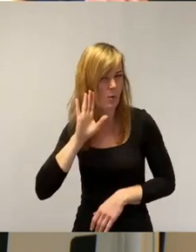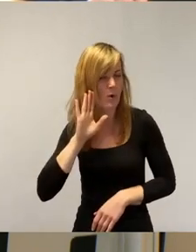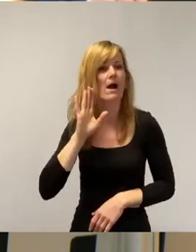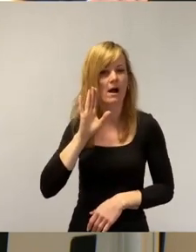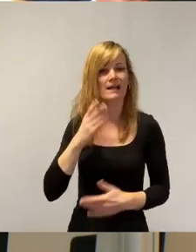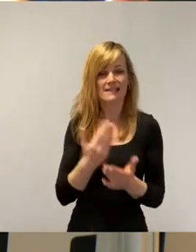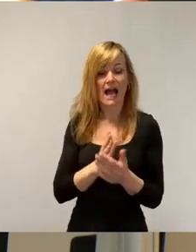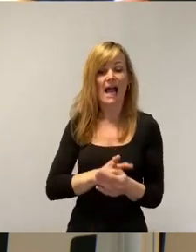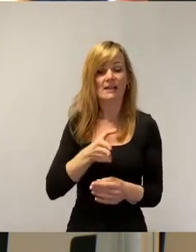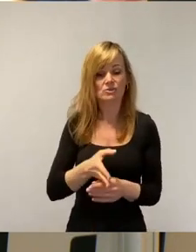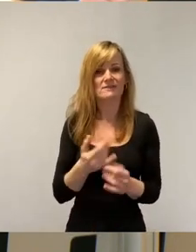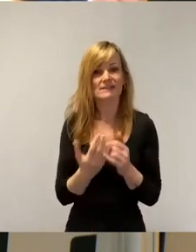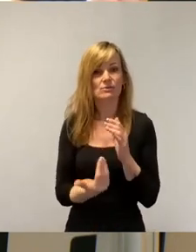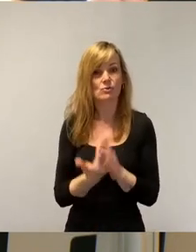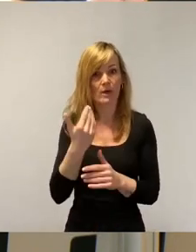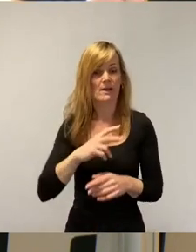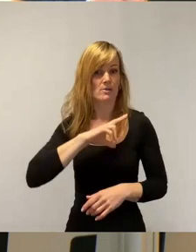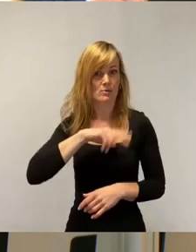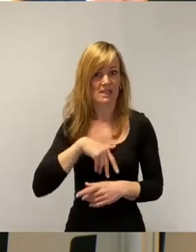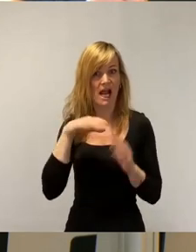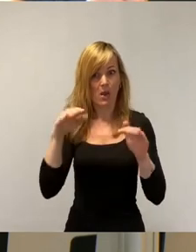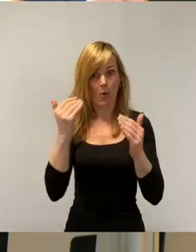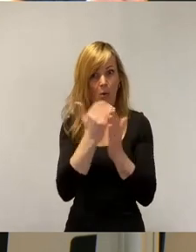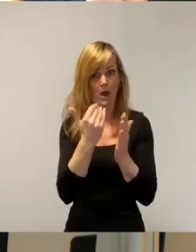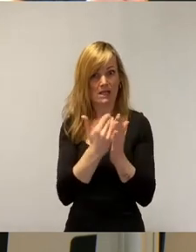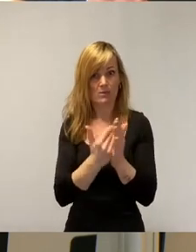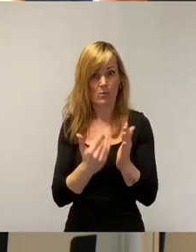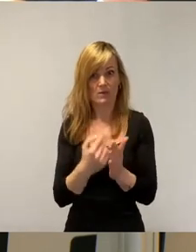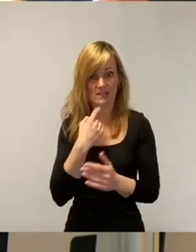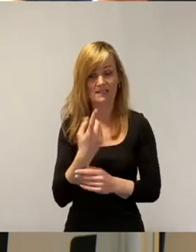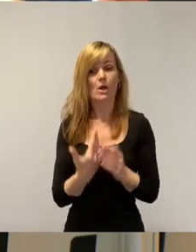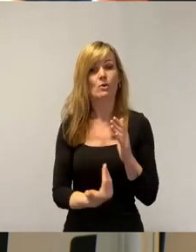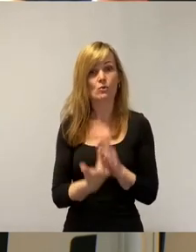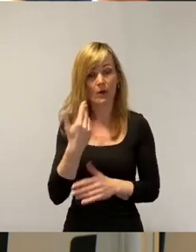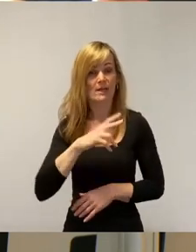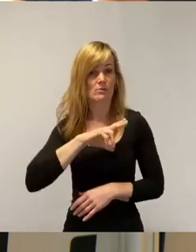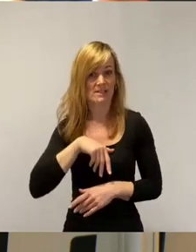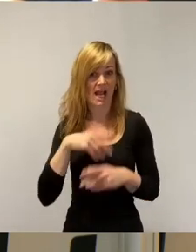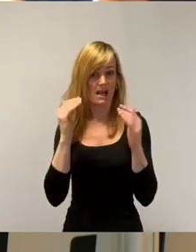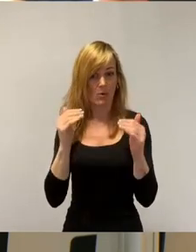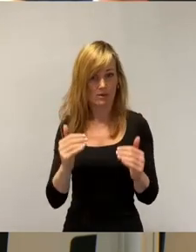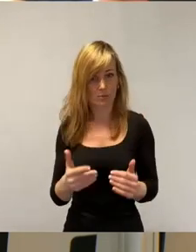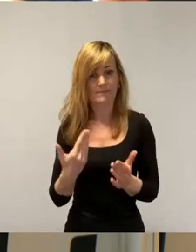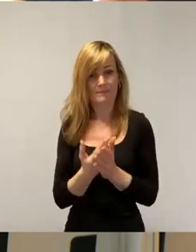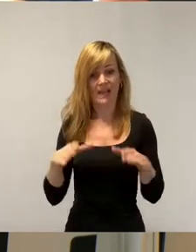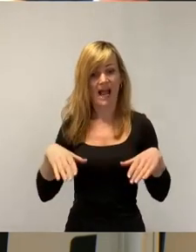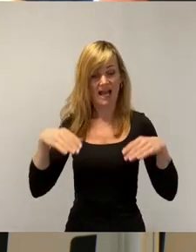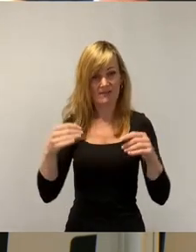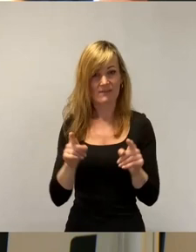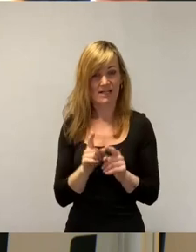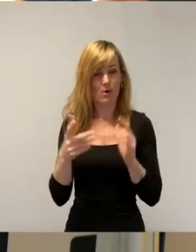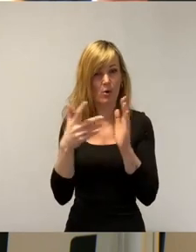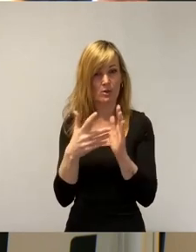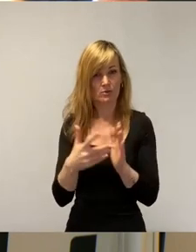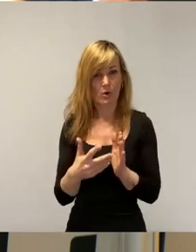in eine neue Sozialordnung, hat er gesagt. Es ist der Einstieg in eine Kontrolle, wo der